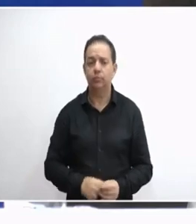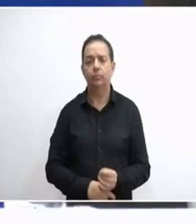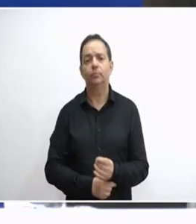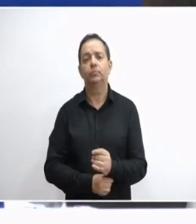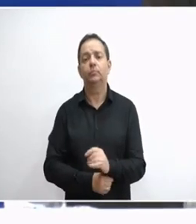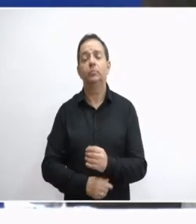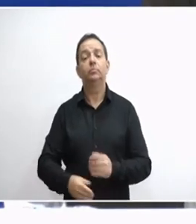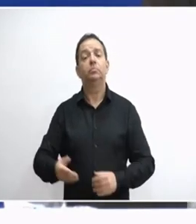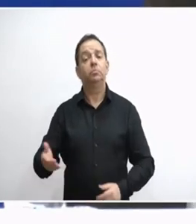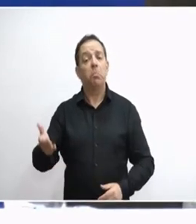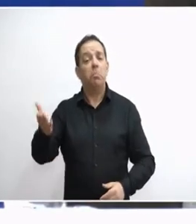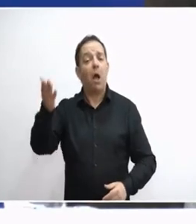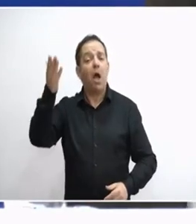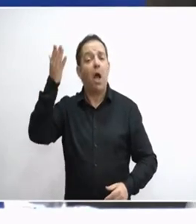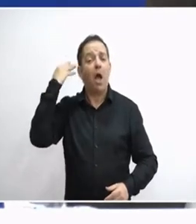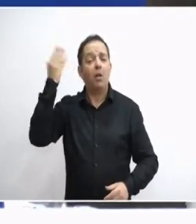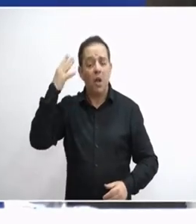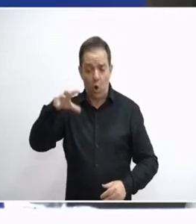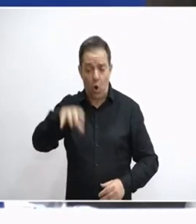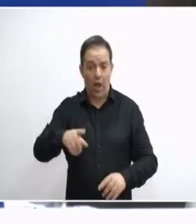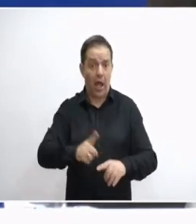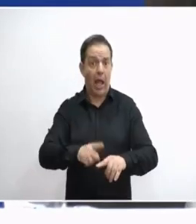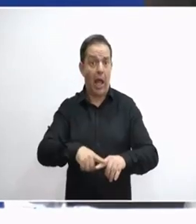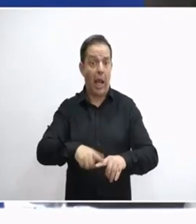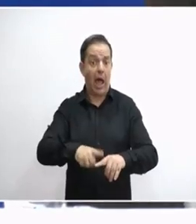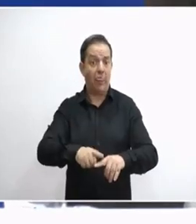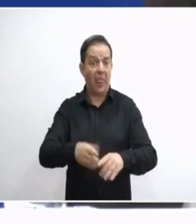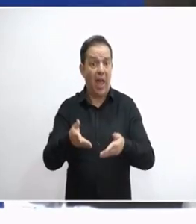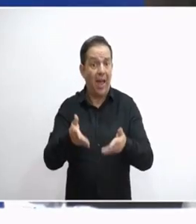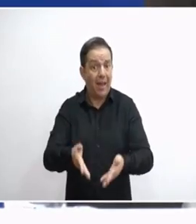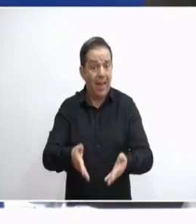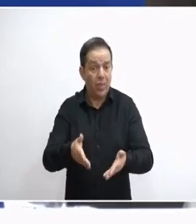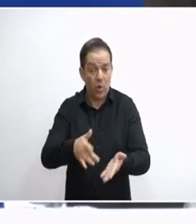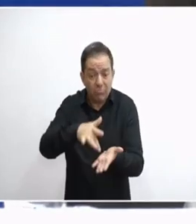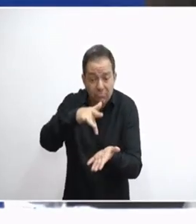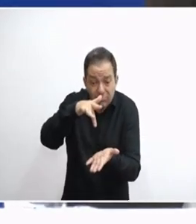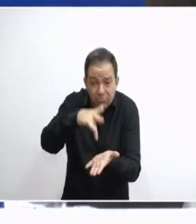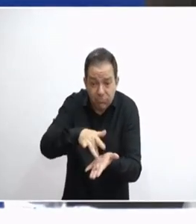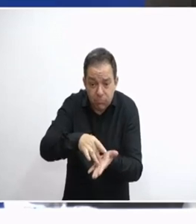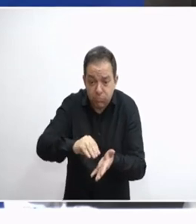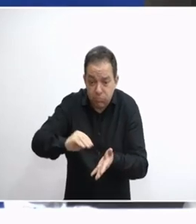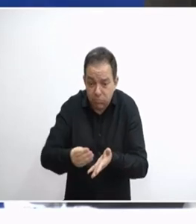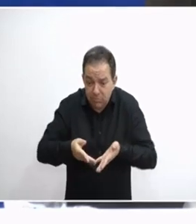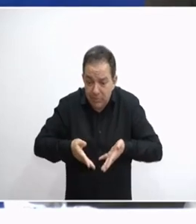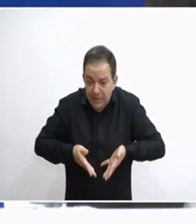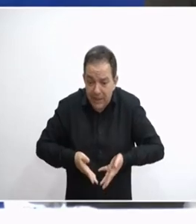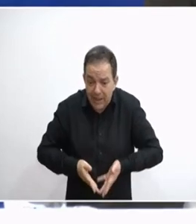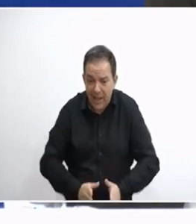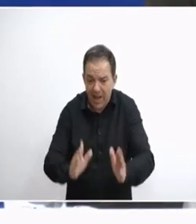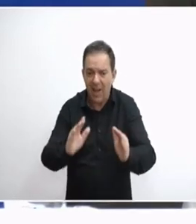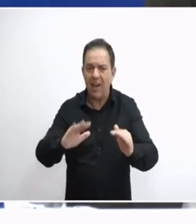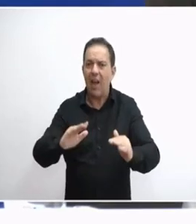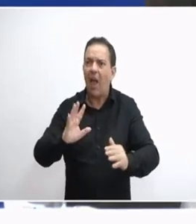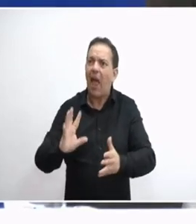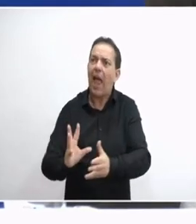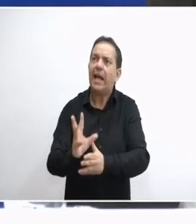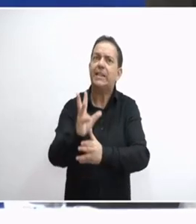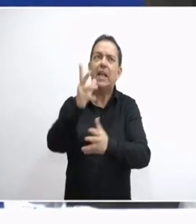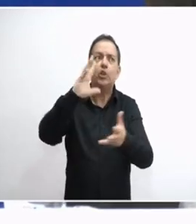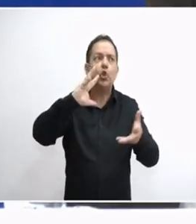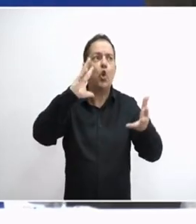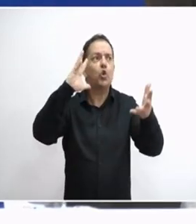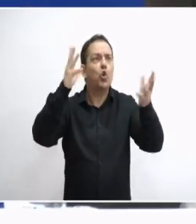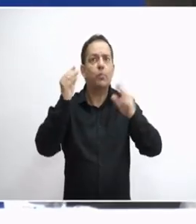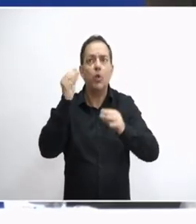στην παλαιότερη χώρα του πλανήτη, την Ελλάς, στη μήτρα της ελληνικότητας και της ανέλιξης-εξέλιξης όλου του